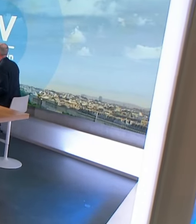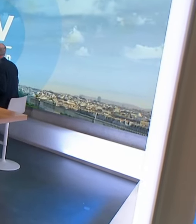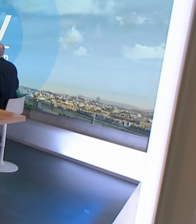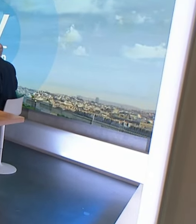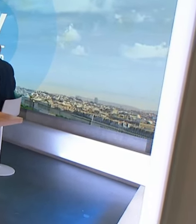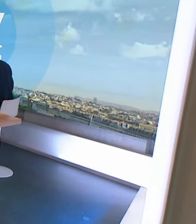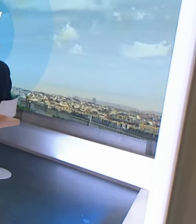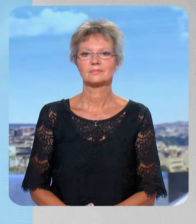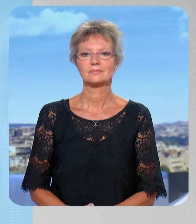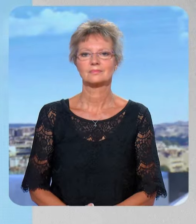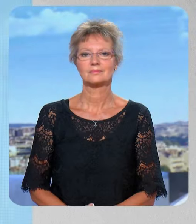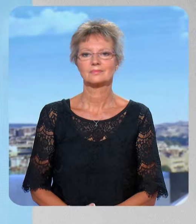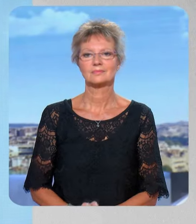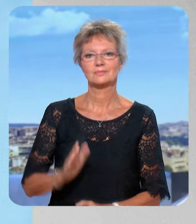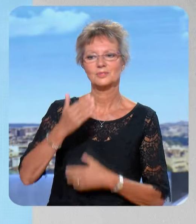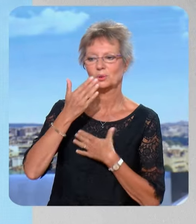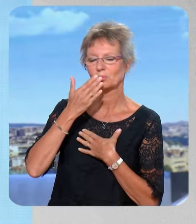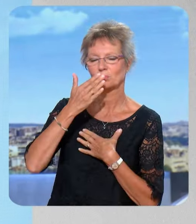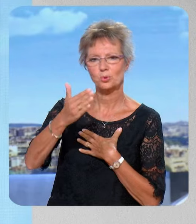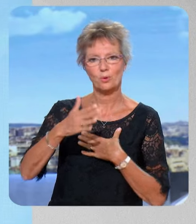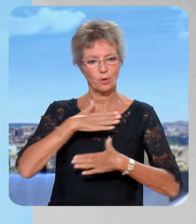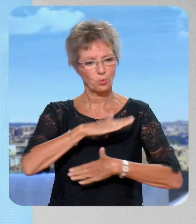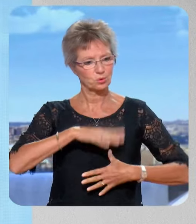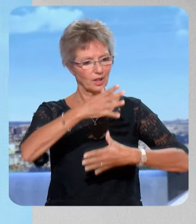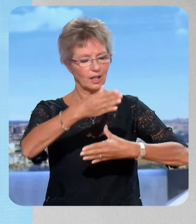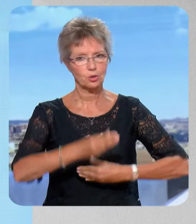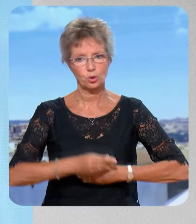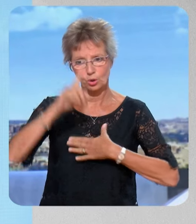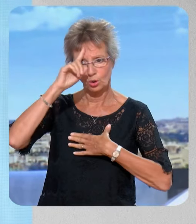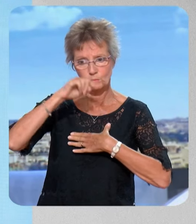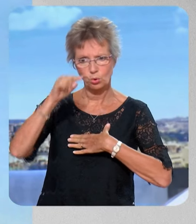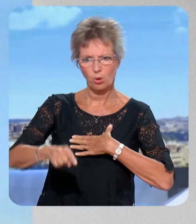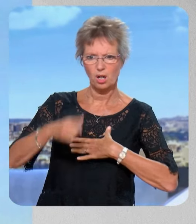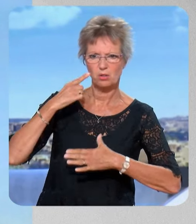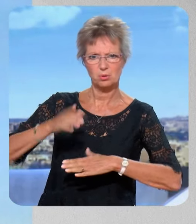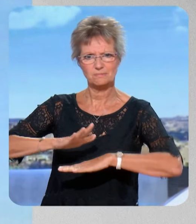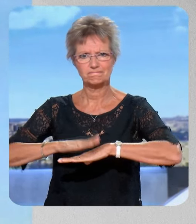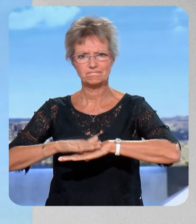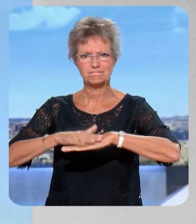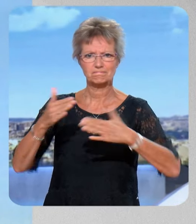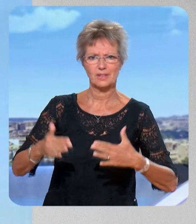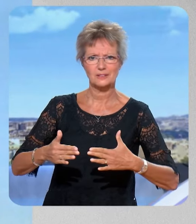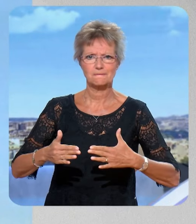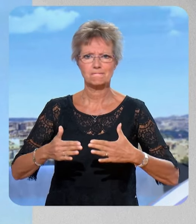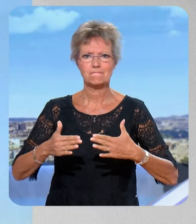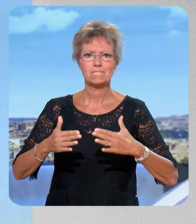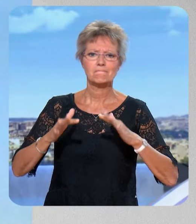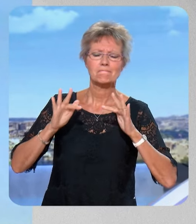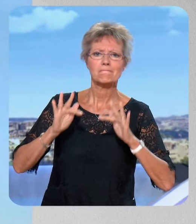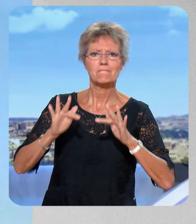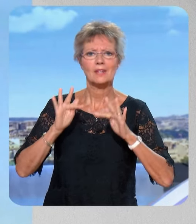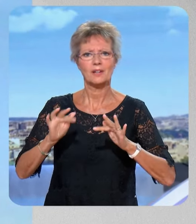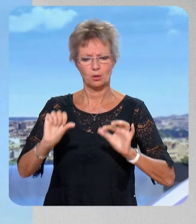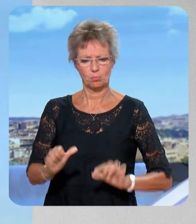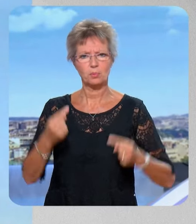Et bonjour Eric Coquerel, alors on est content de vous recevoir ce matin parce que vous avez lancé un ultimatum et oui vous montez la pression d'un cran sur le